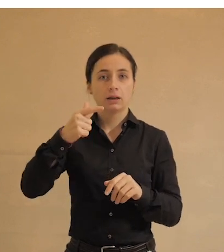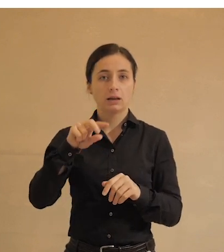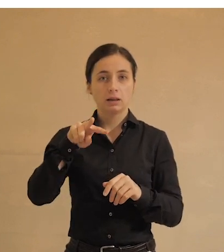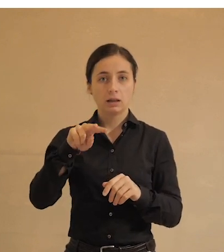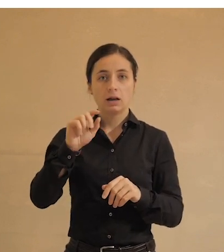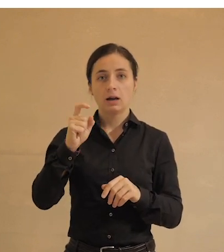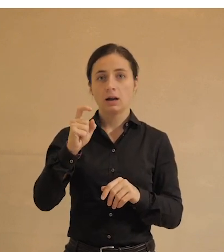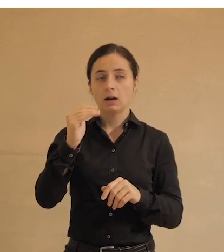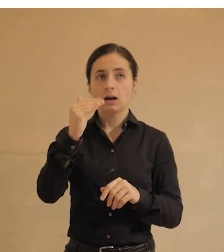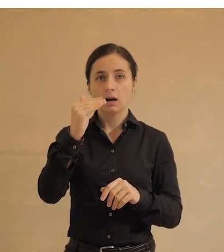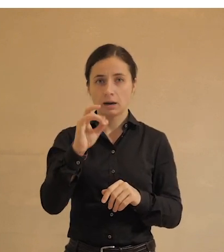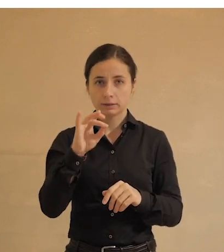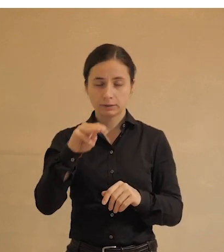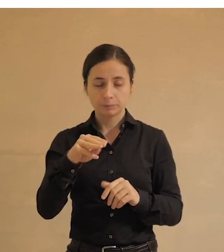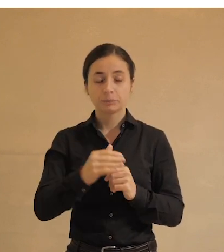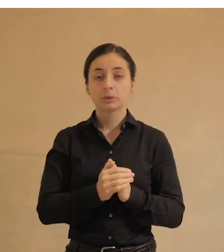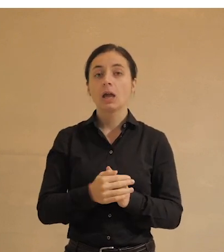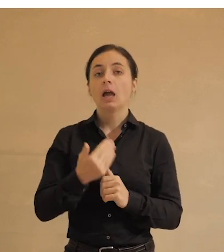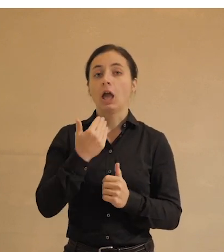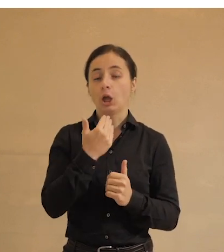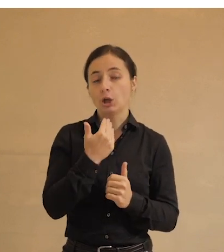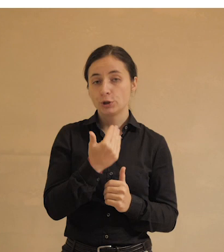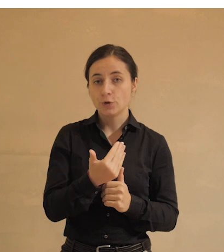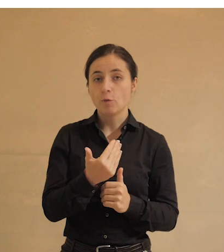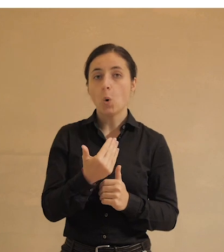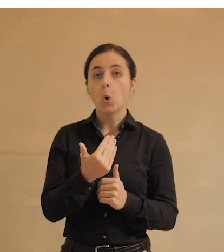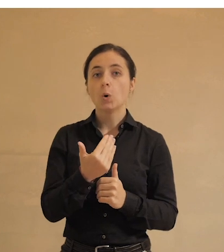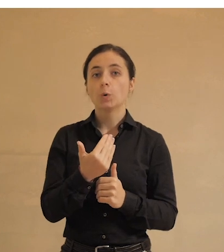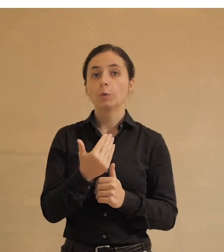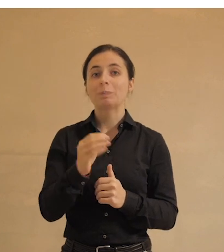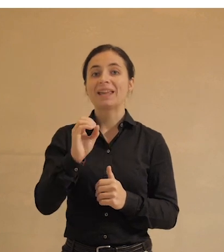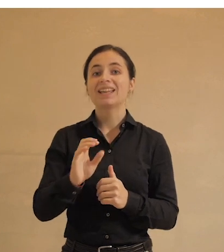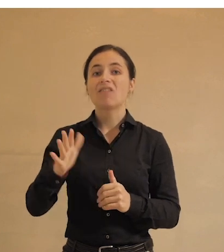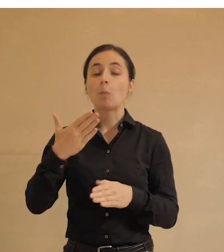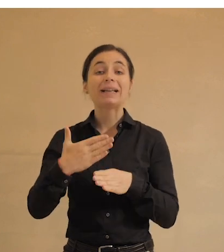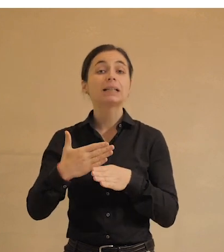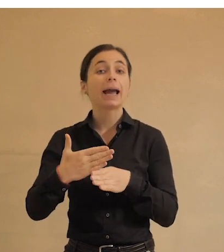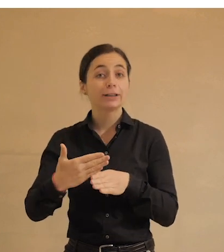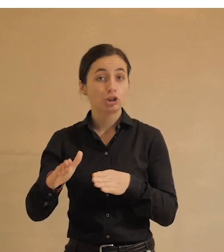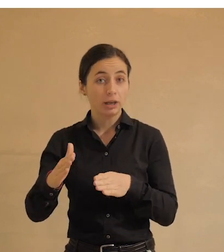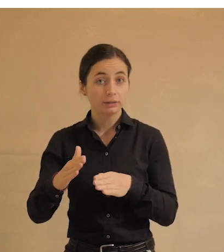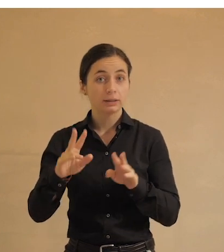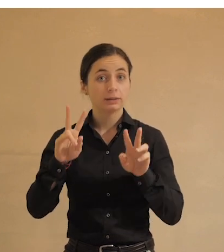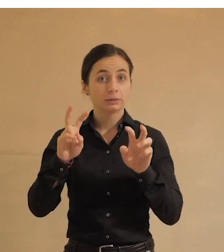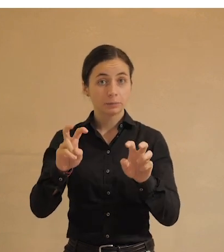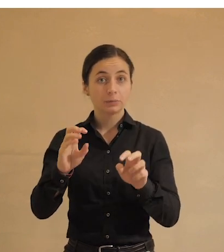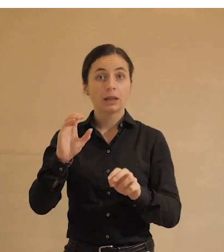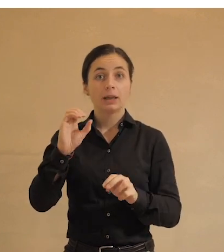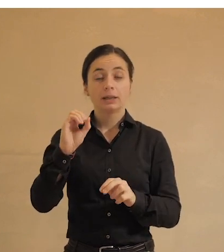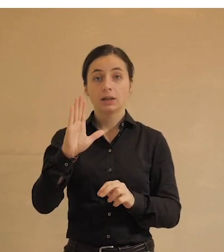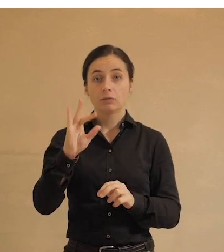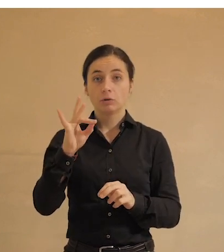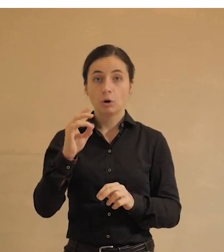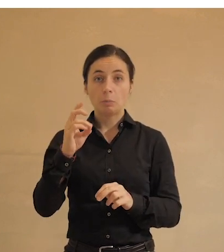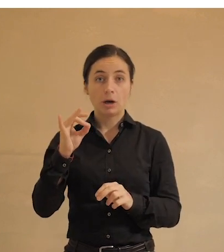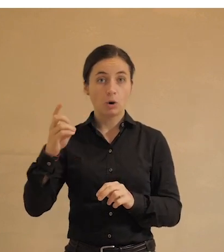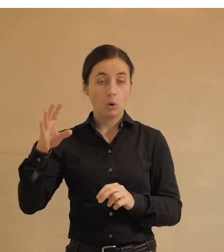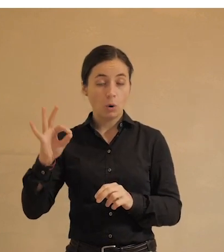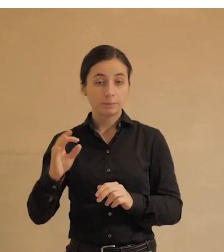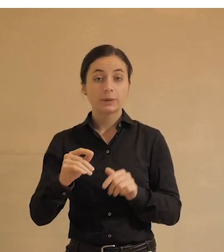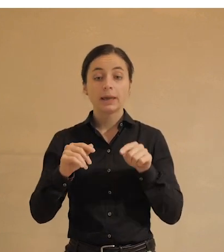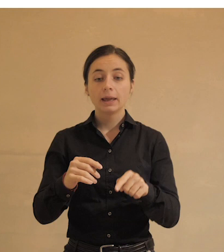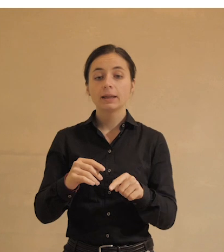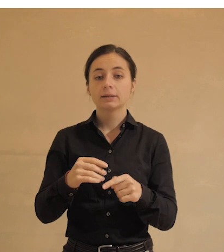которые я везде рекламирую. Вот его, так сказать, европейская часть, называется Евробарометр. Это